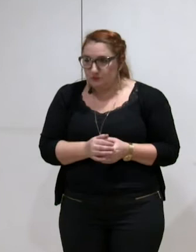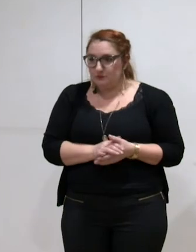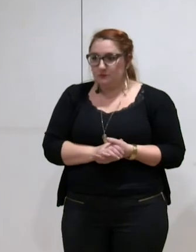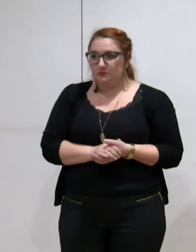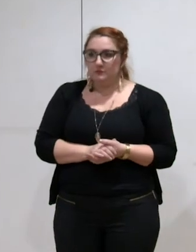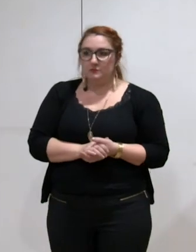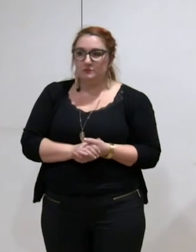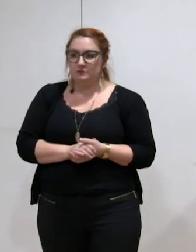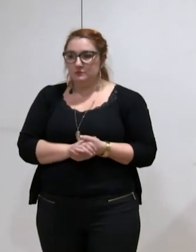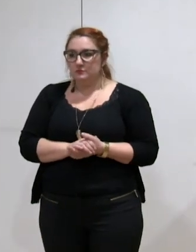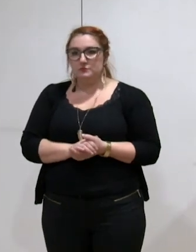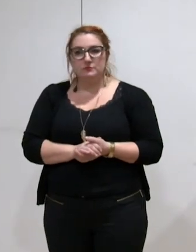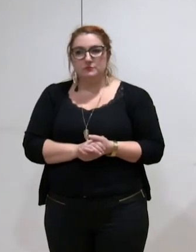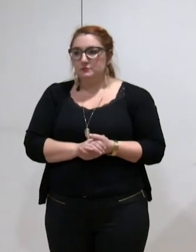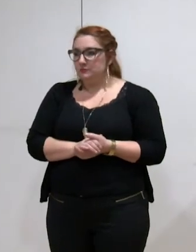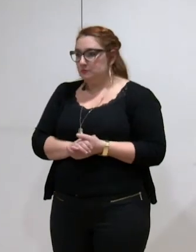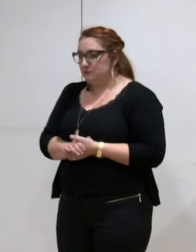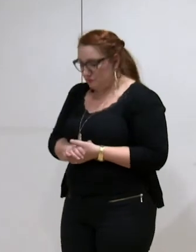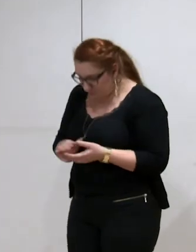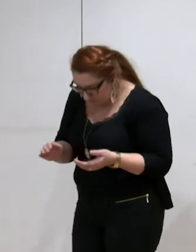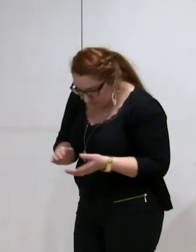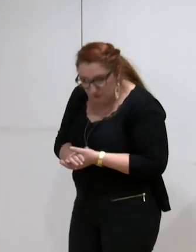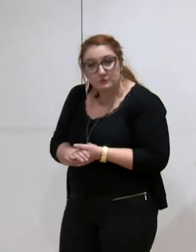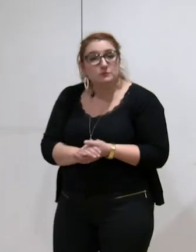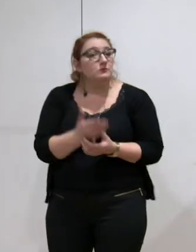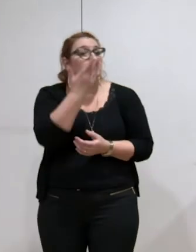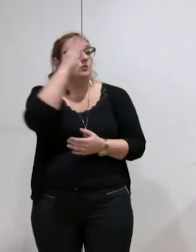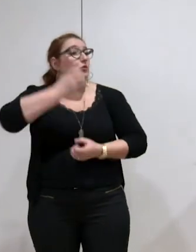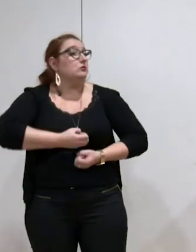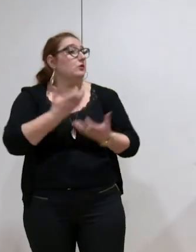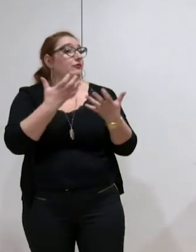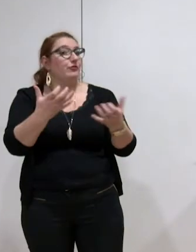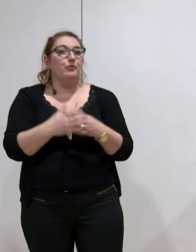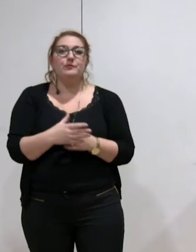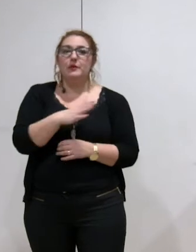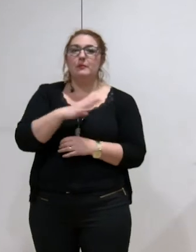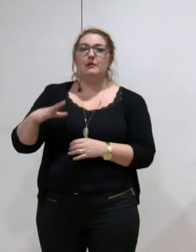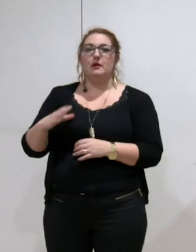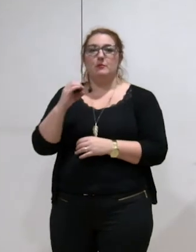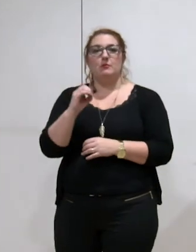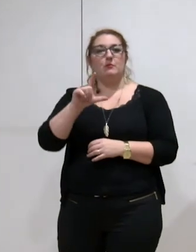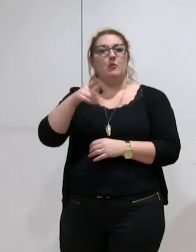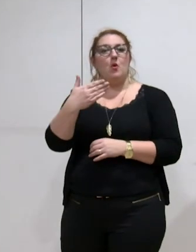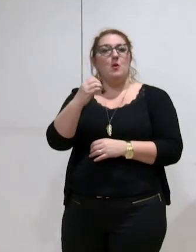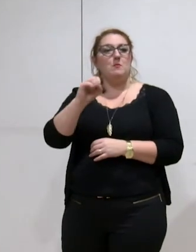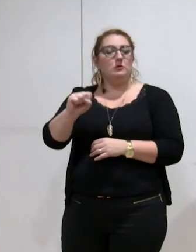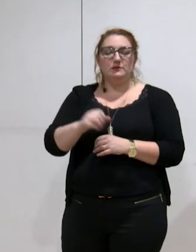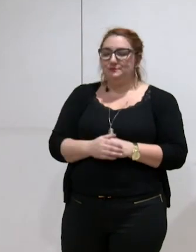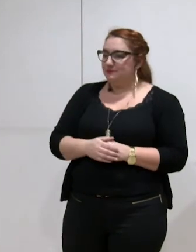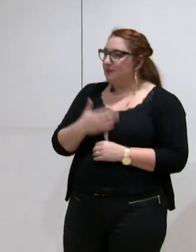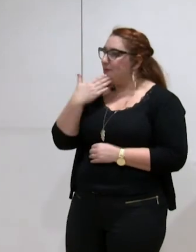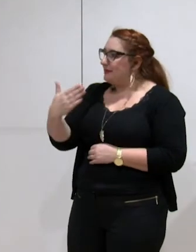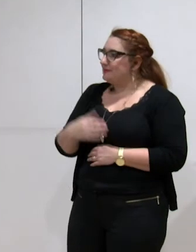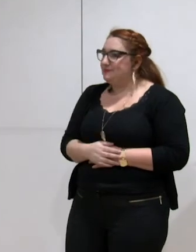Y a-t-il d'autres prises de parole ? Madame Olmos. Merci. Chers